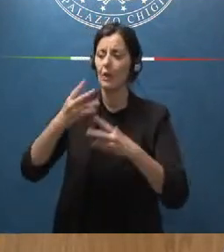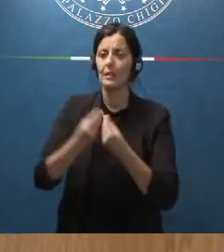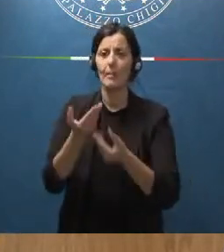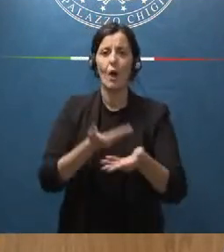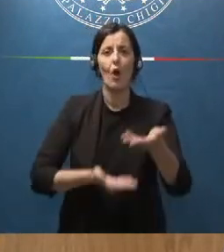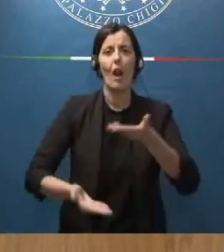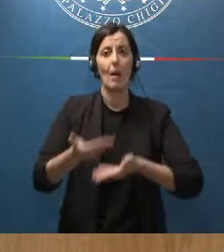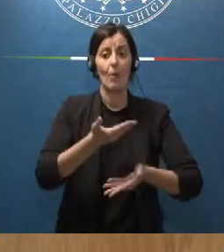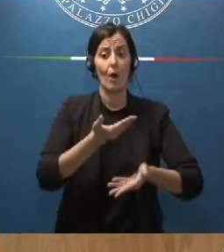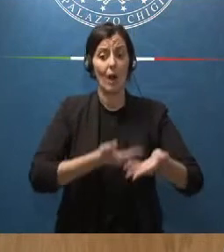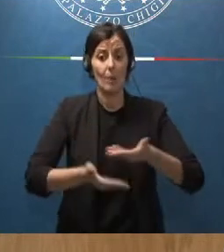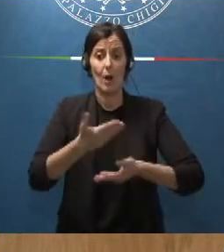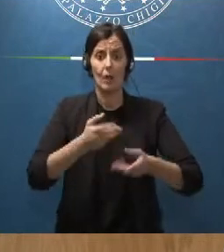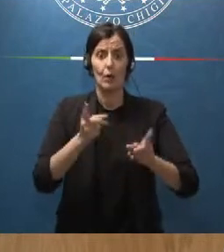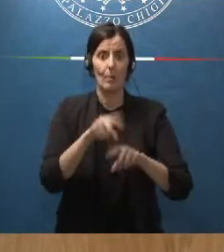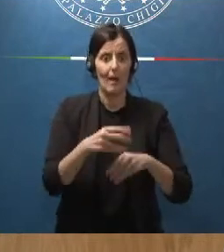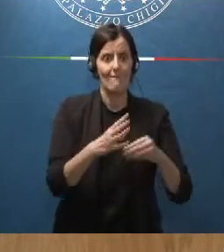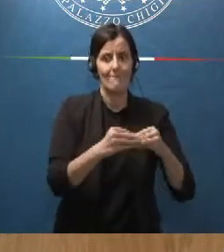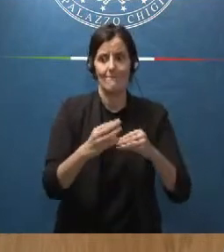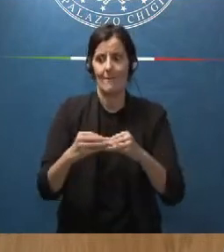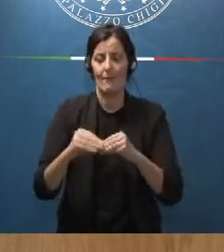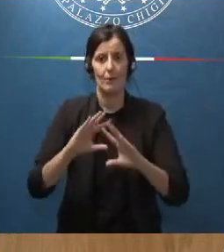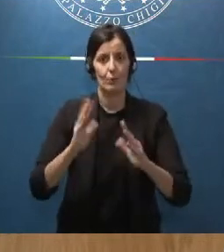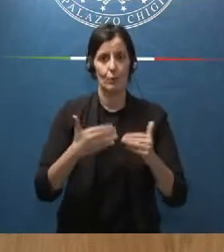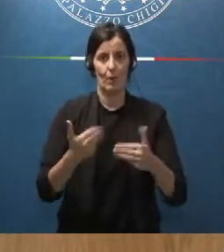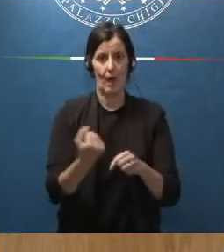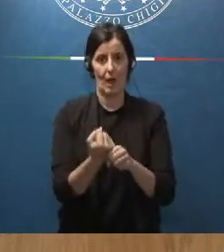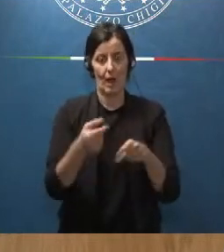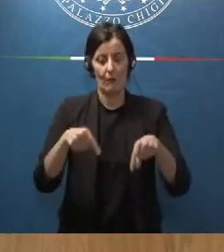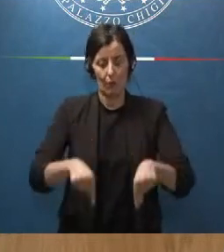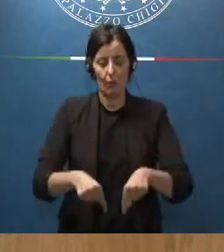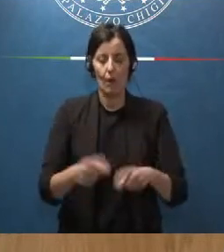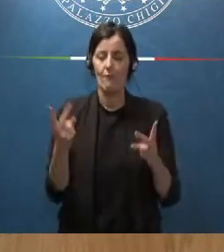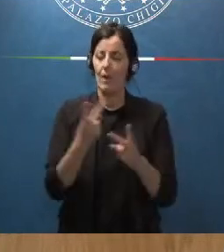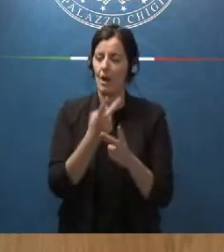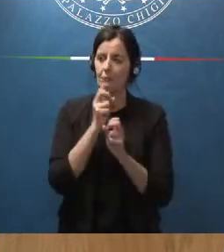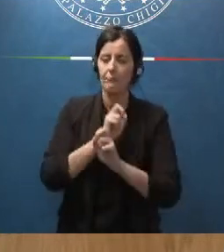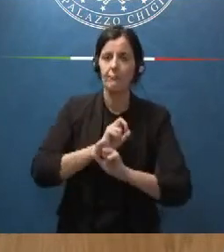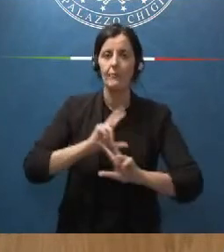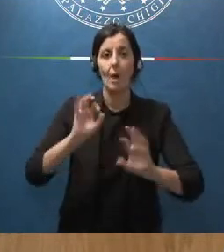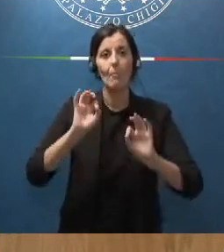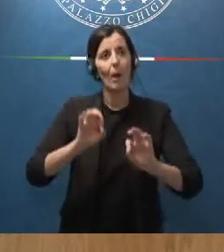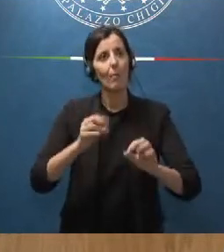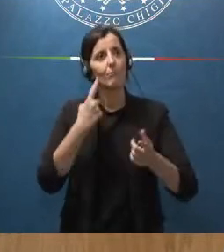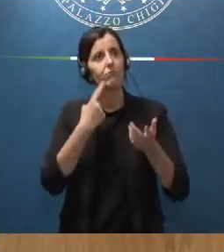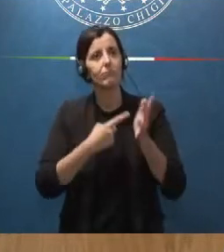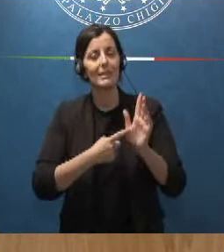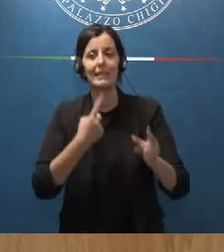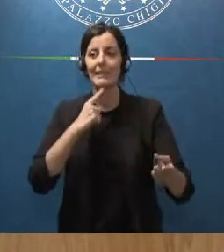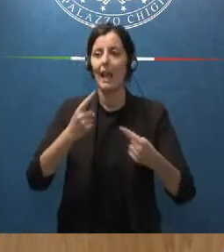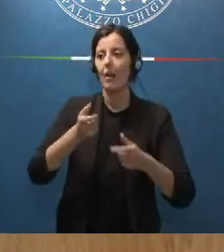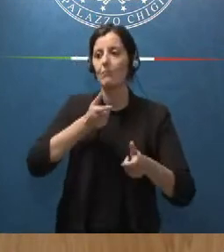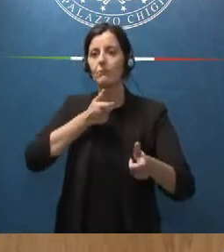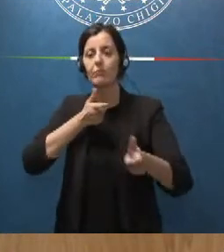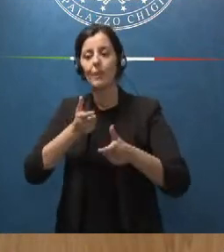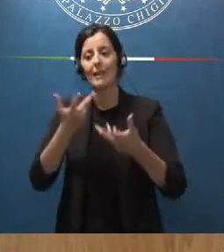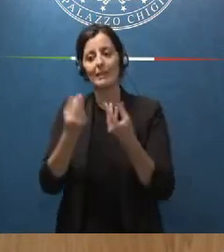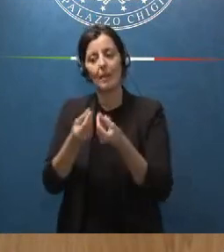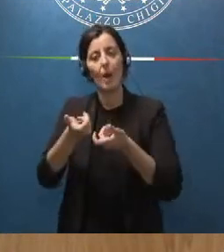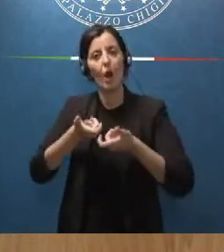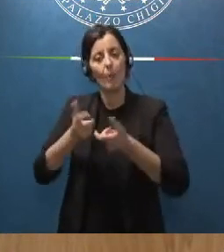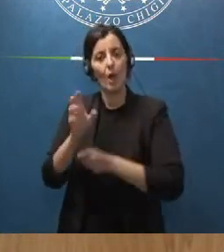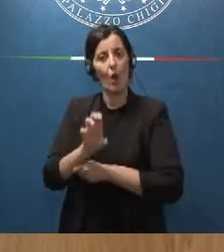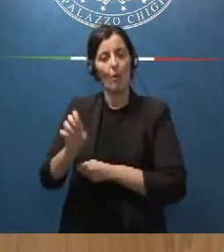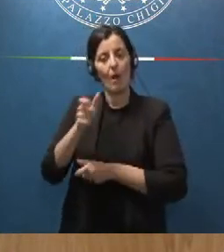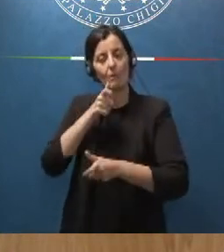realizzare questi due provvedimenti è anche un segnale molto importante di dialogo e di interlocuzione con la commissione europea perché